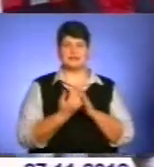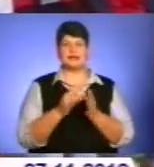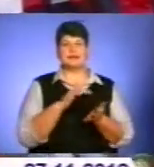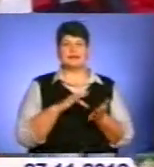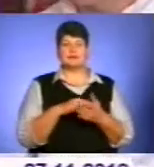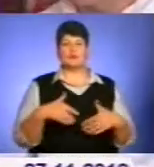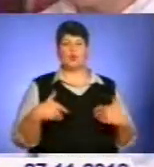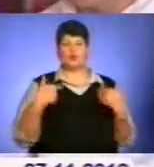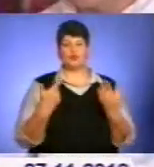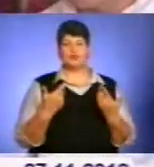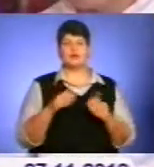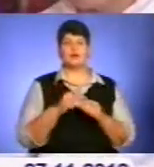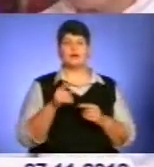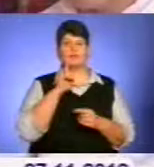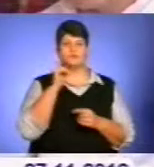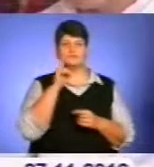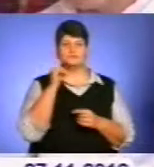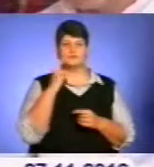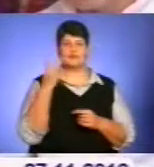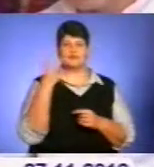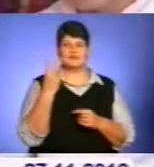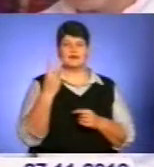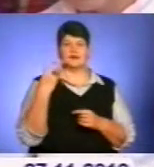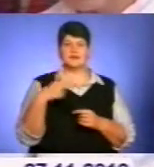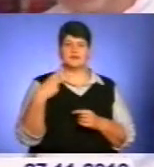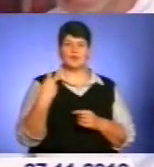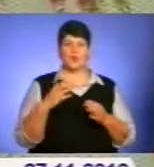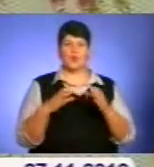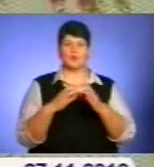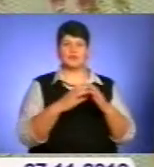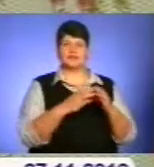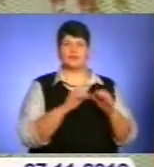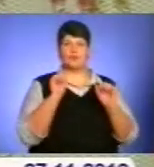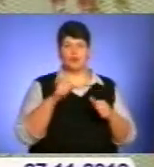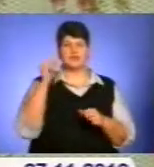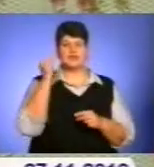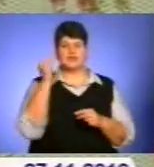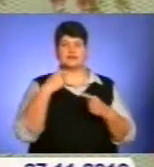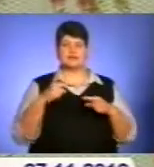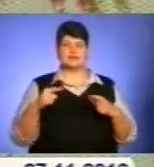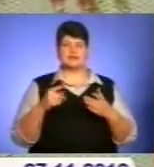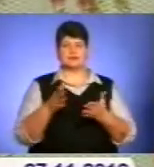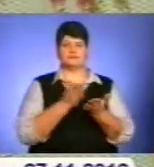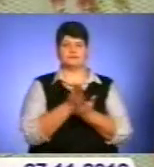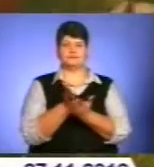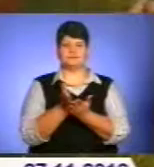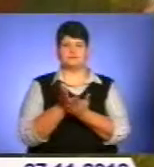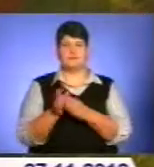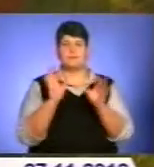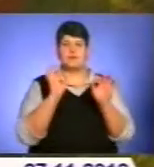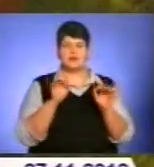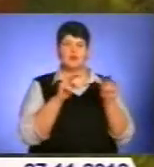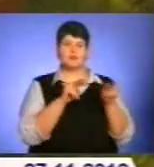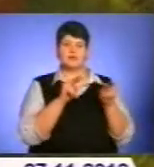пропонує для юних зборівчан майже два десятки гуртків, де можна навчитись не тільки екологічній освіті та культурі, а й правильно